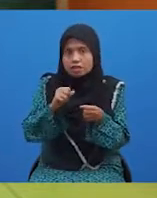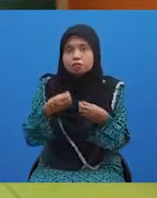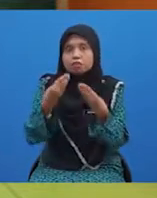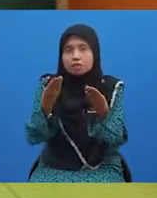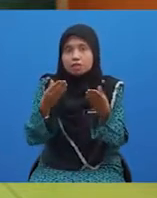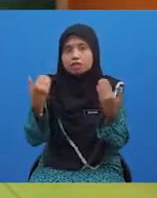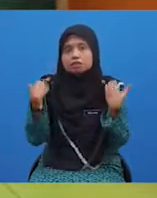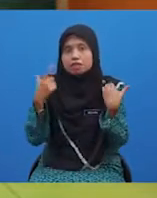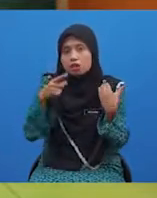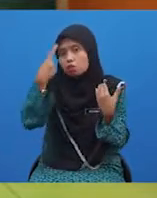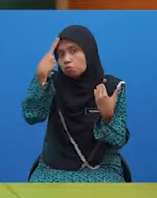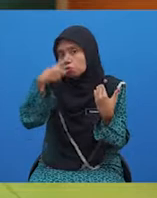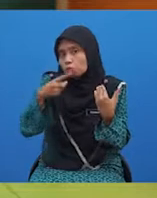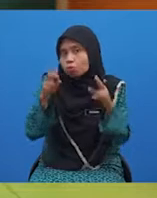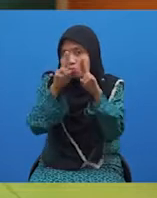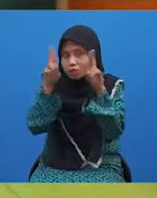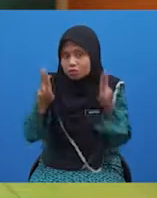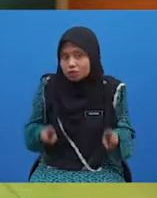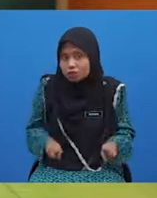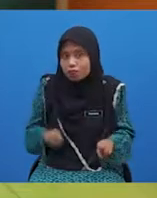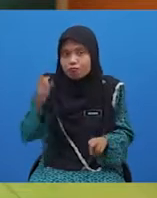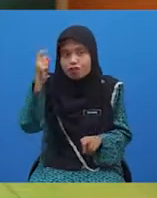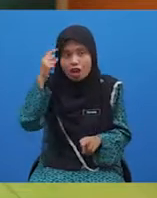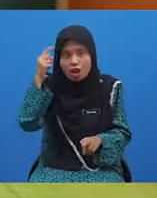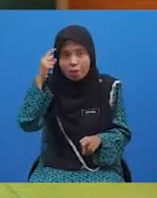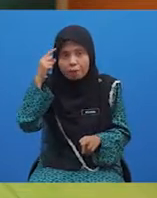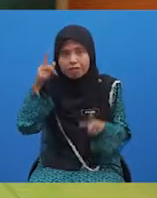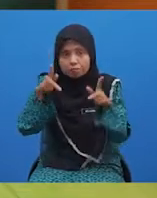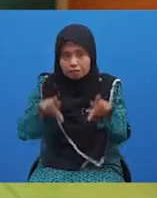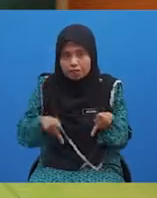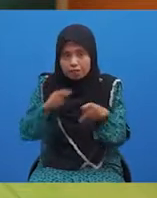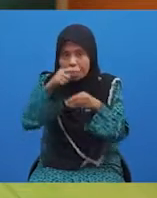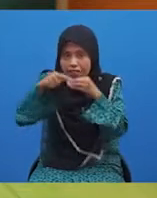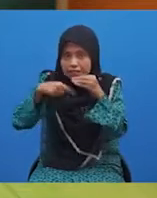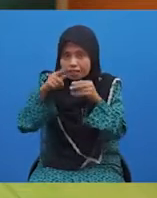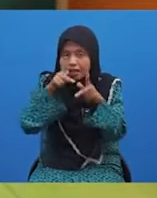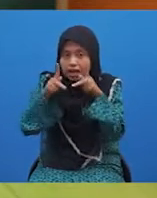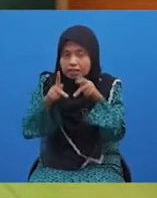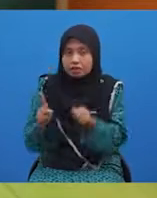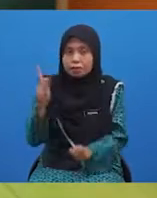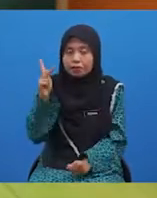adalah untuk menguji kefahaman pelajar tentang kata penguat.